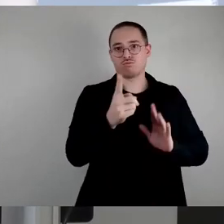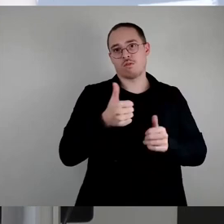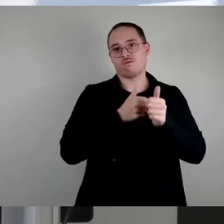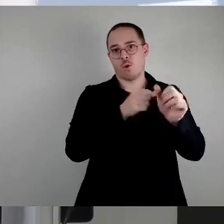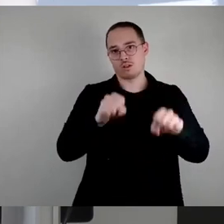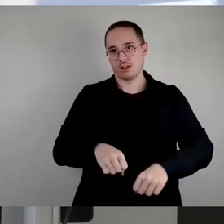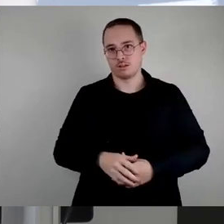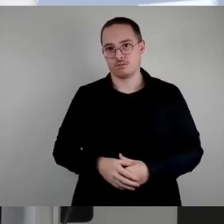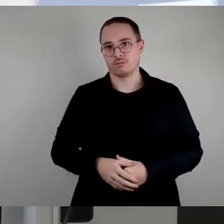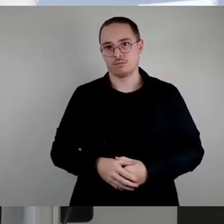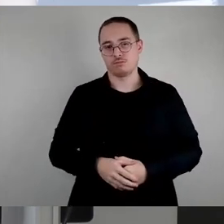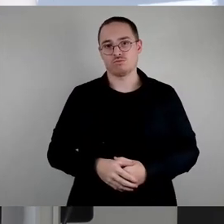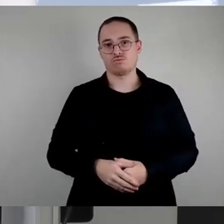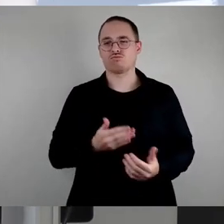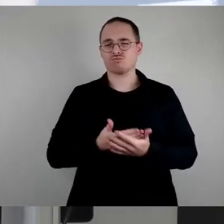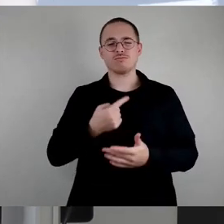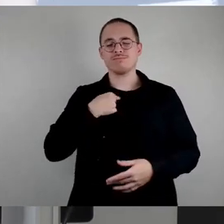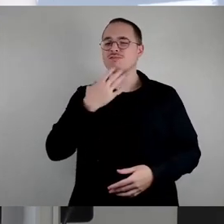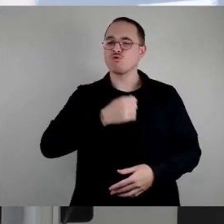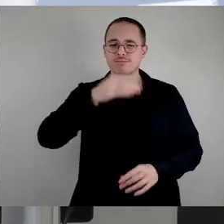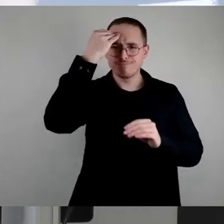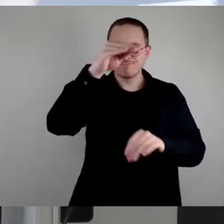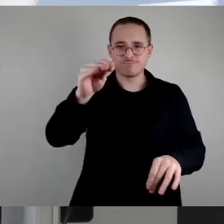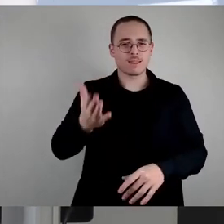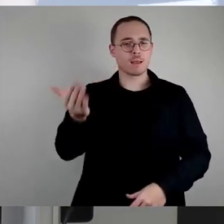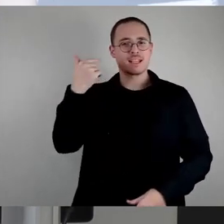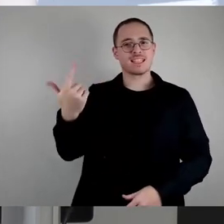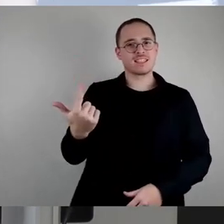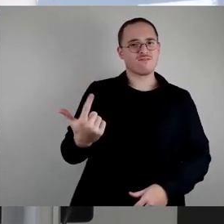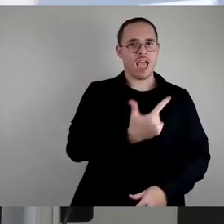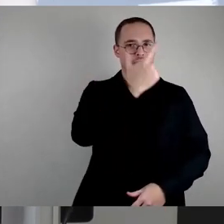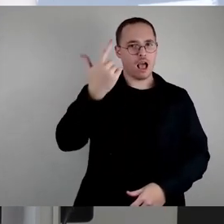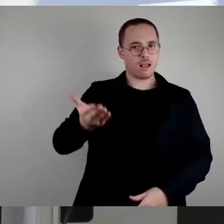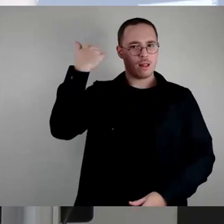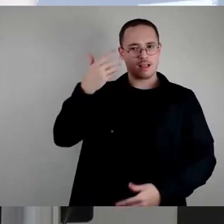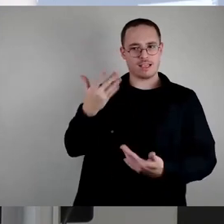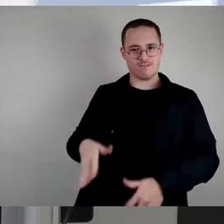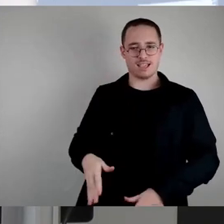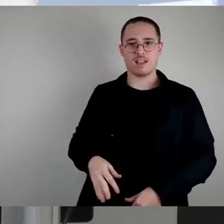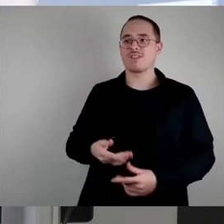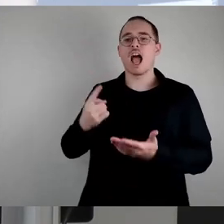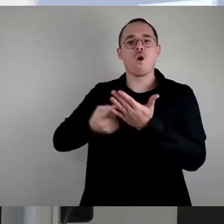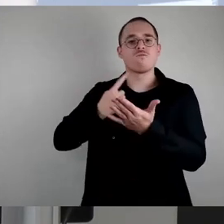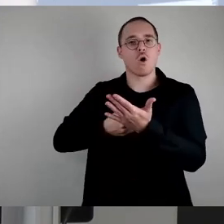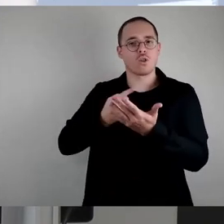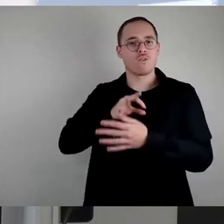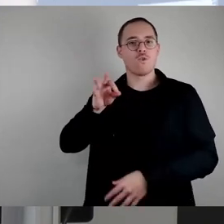Stadtrat eine Aufforderung in Richtung Vonovia beschlossen haben, für ihren Geltungsbereich